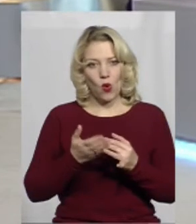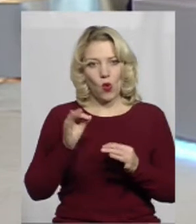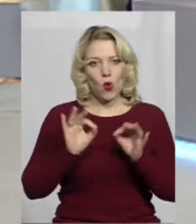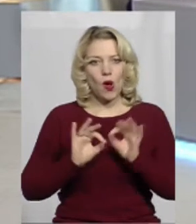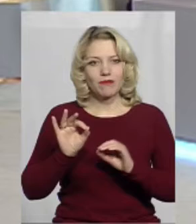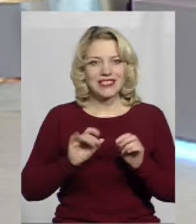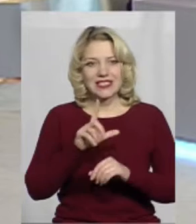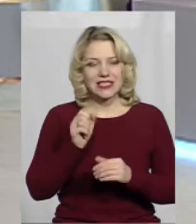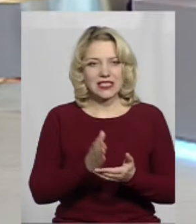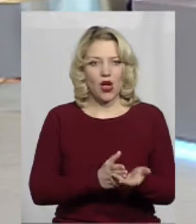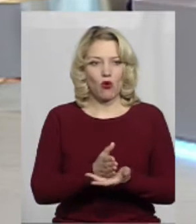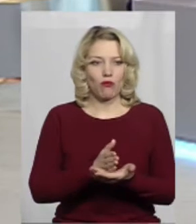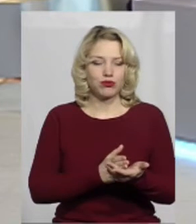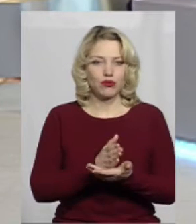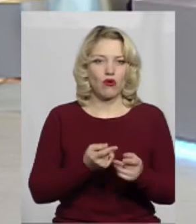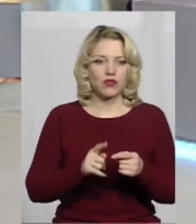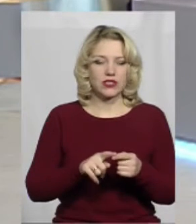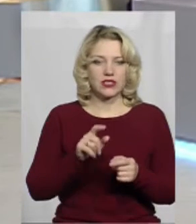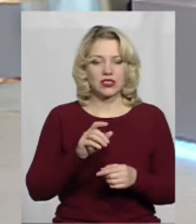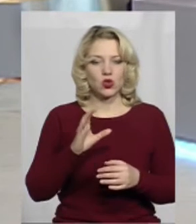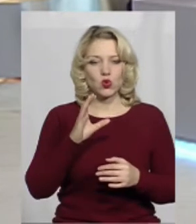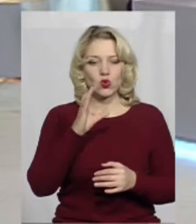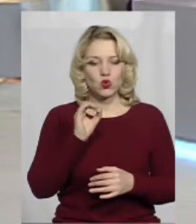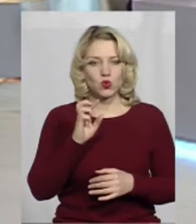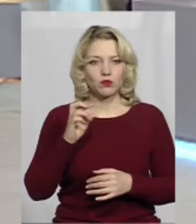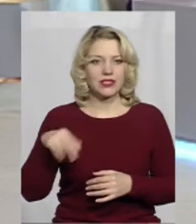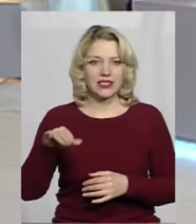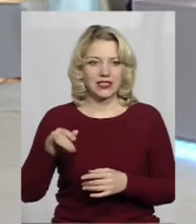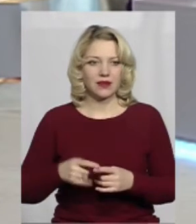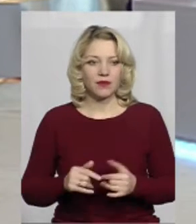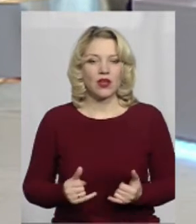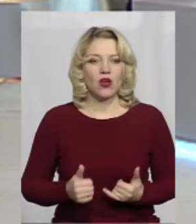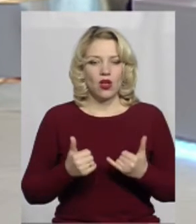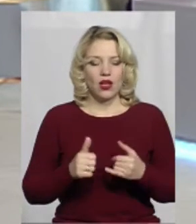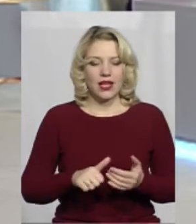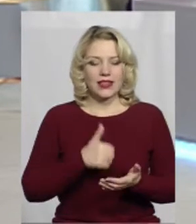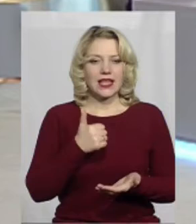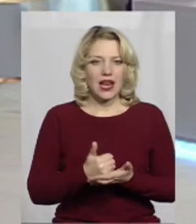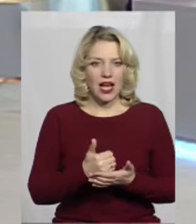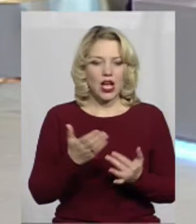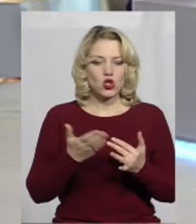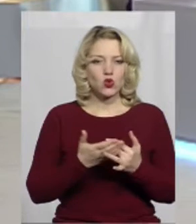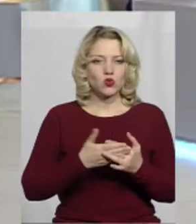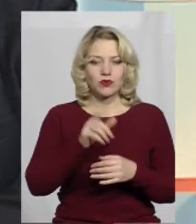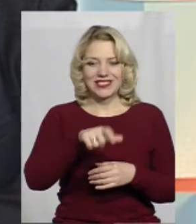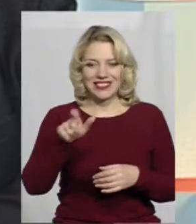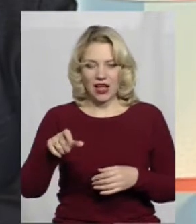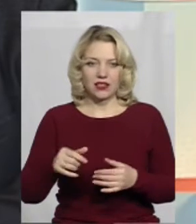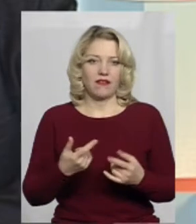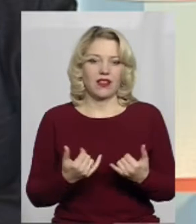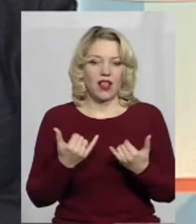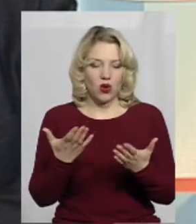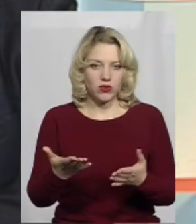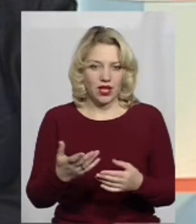обслуговування цих рахунків субсидіантів? Головне для субсидіантів. Для них це абсолютно безкоштовно. Жодних додаткових